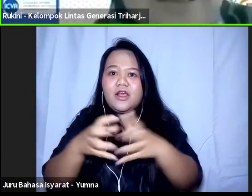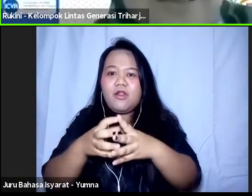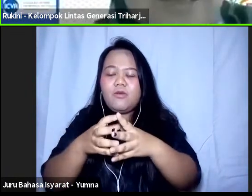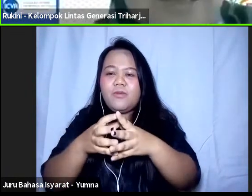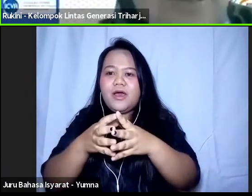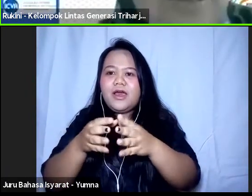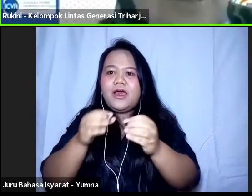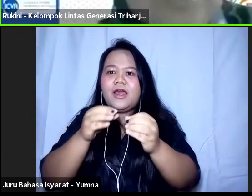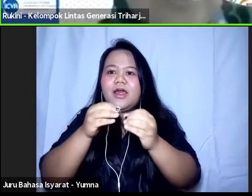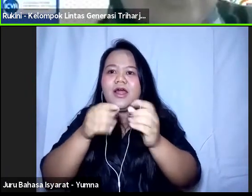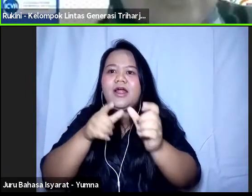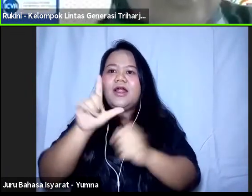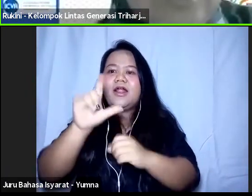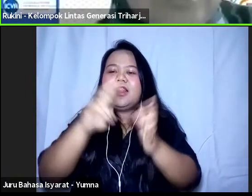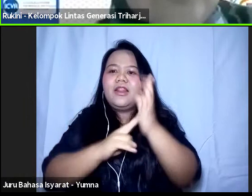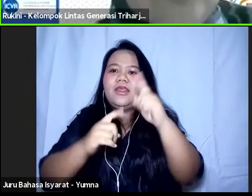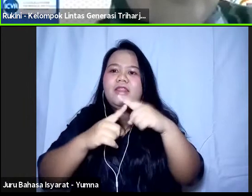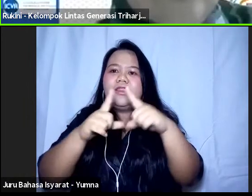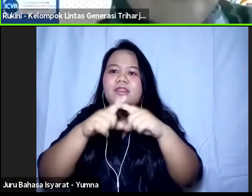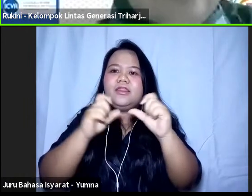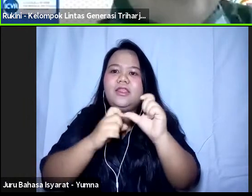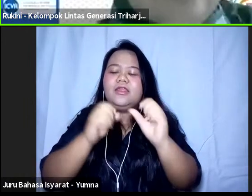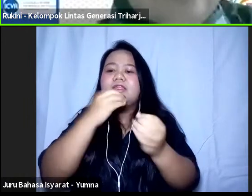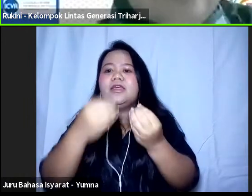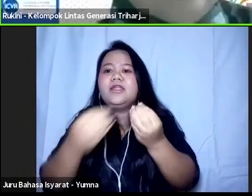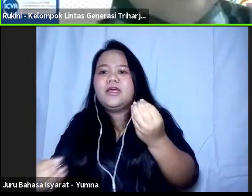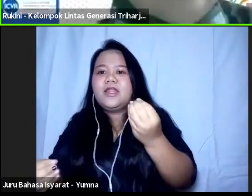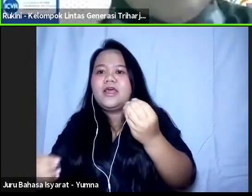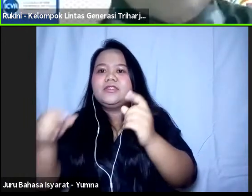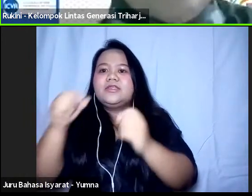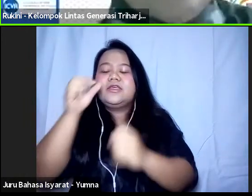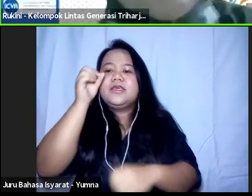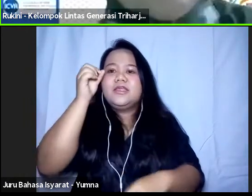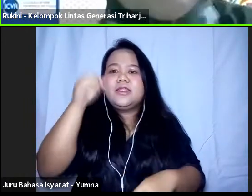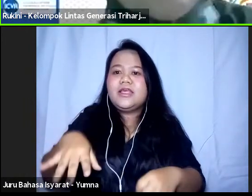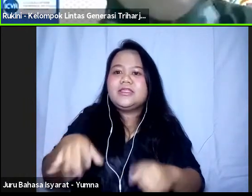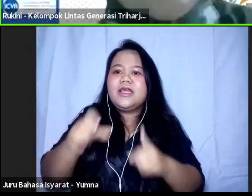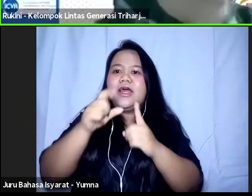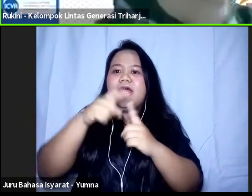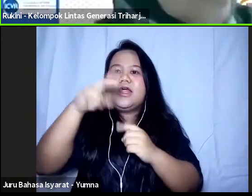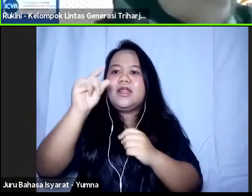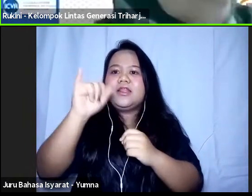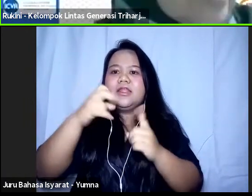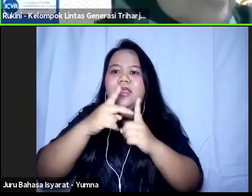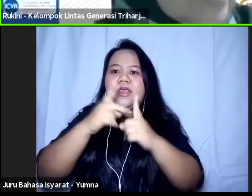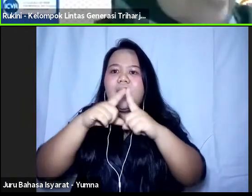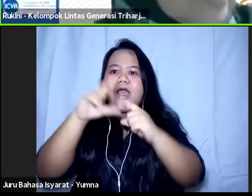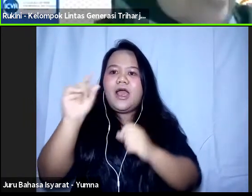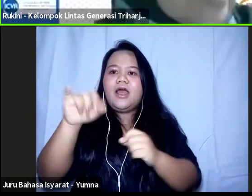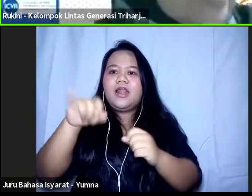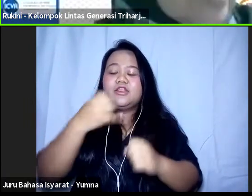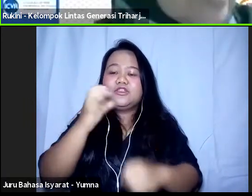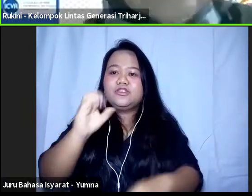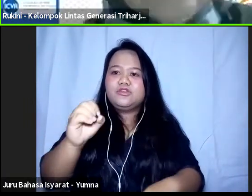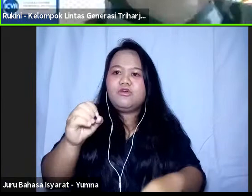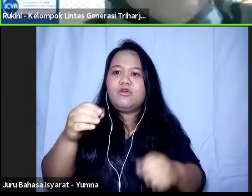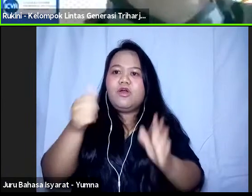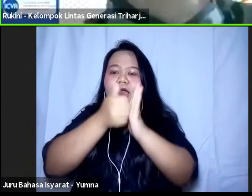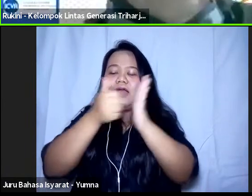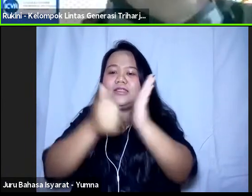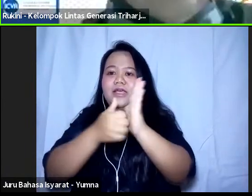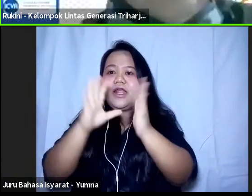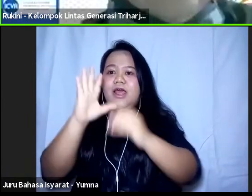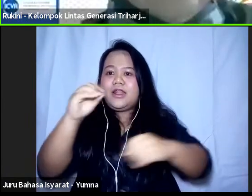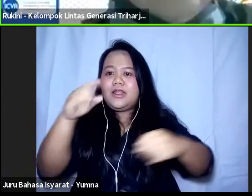generasi Desa Triharjo. Selamat berjumpa lagi dalam acara pada saat ini.